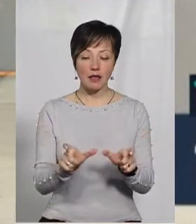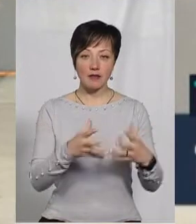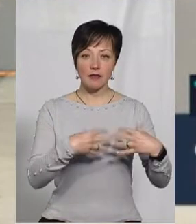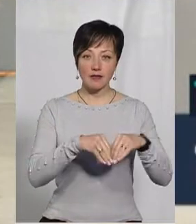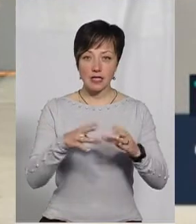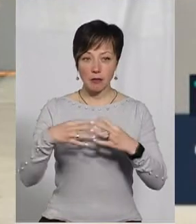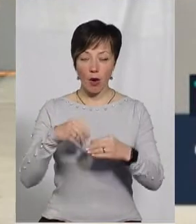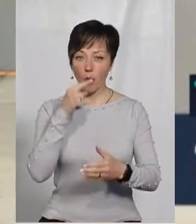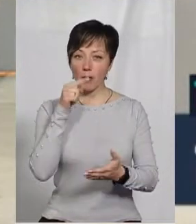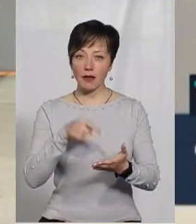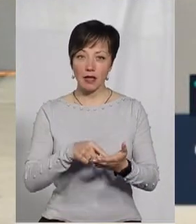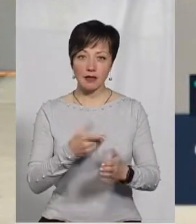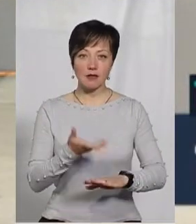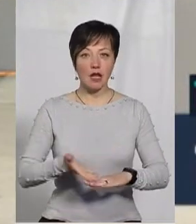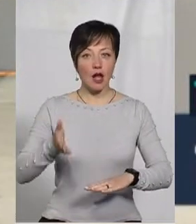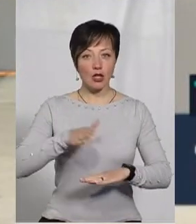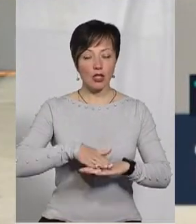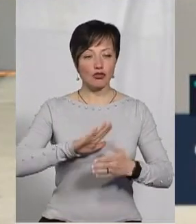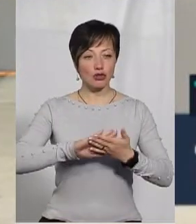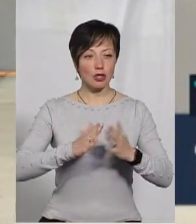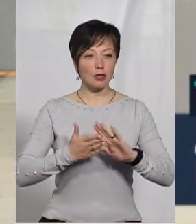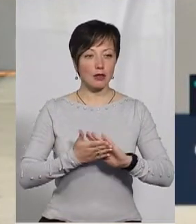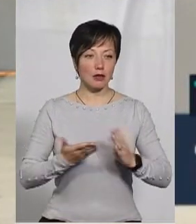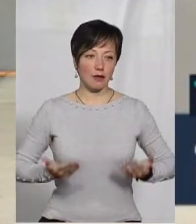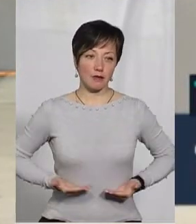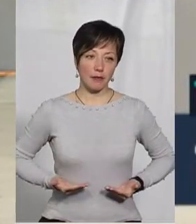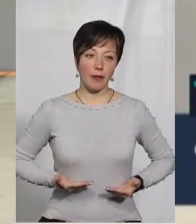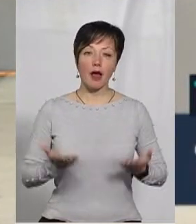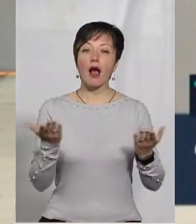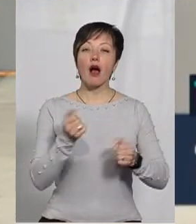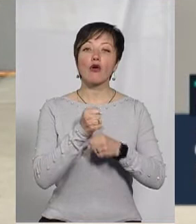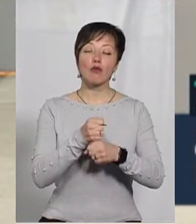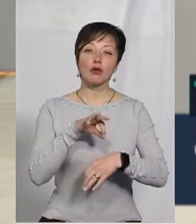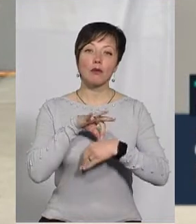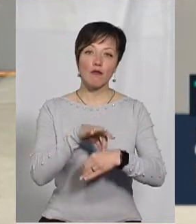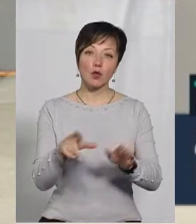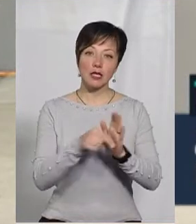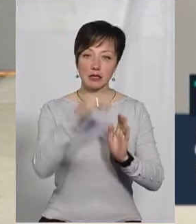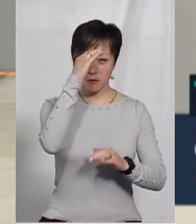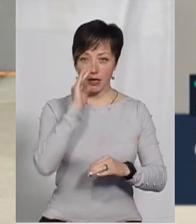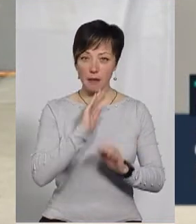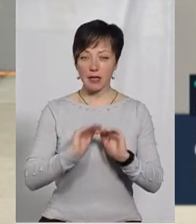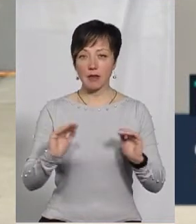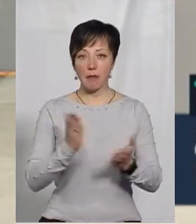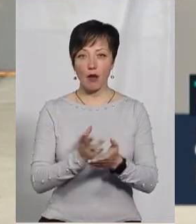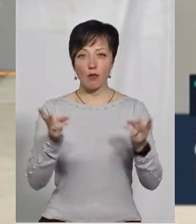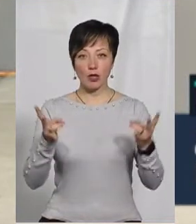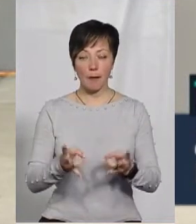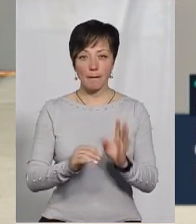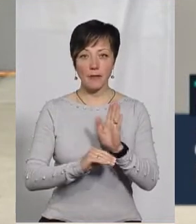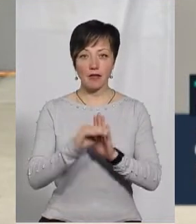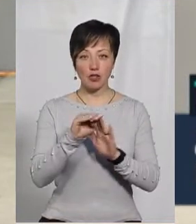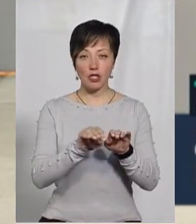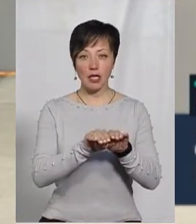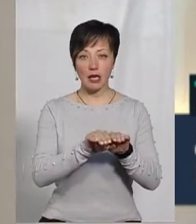сім'ях, котрі опинилися у складних життєвих обставинах. Яка робота проводиться з батьками і дітьми, які мають потребу у